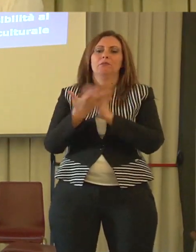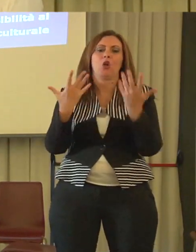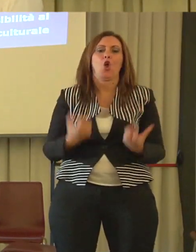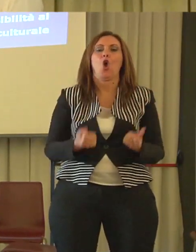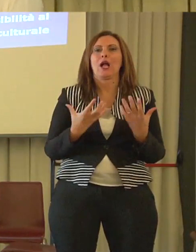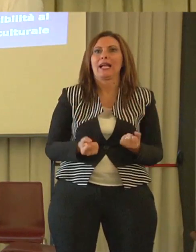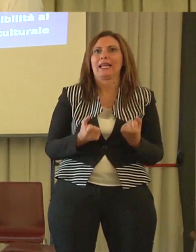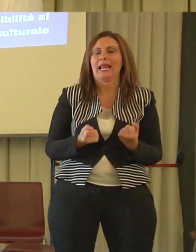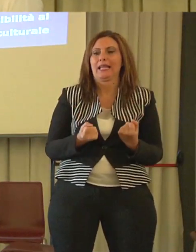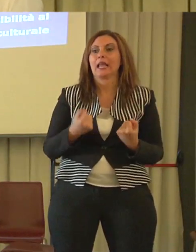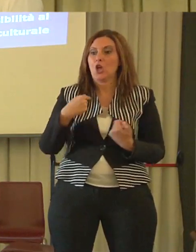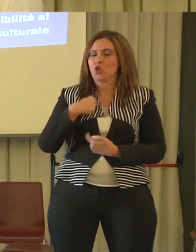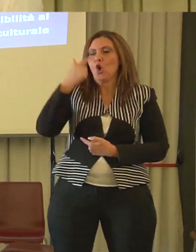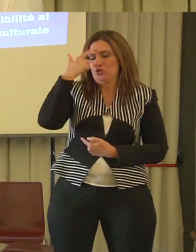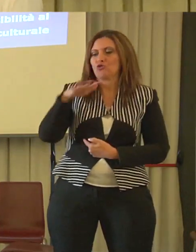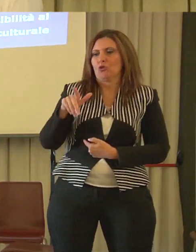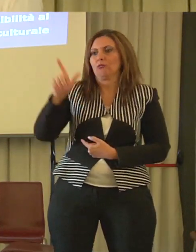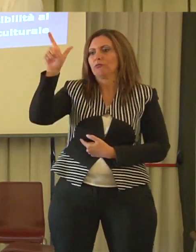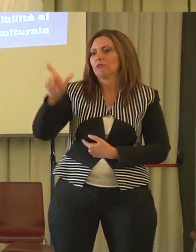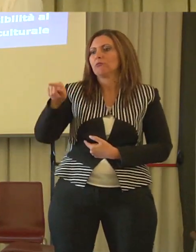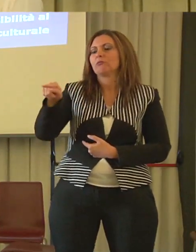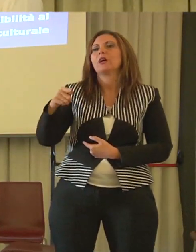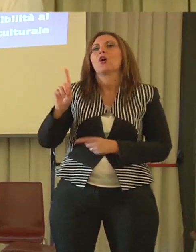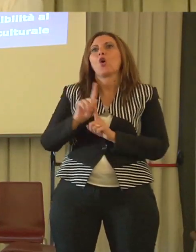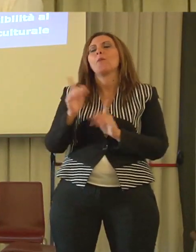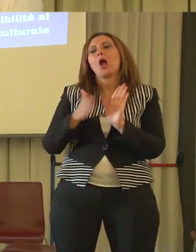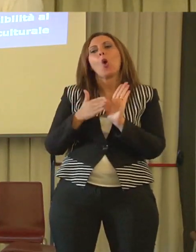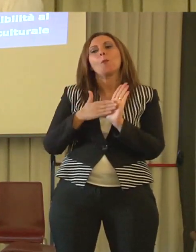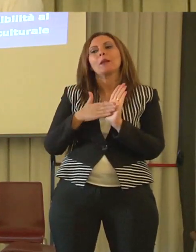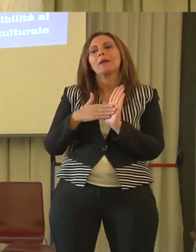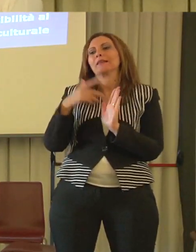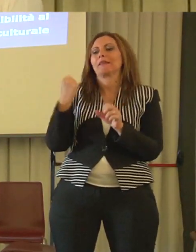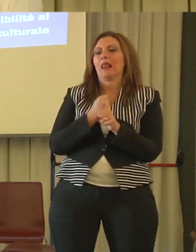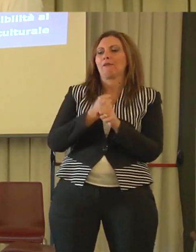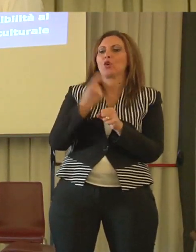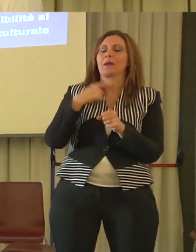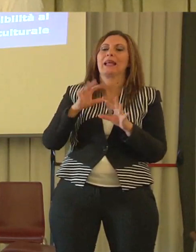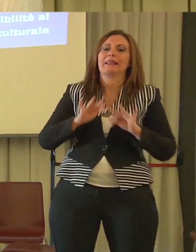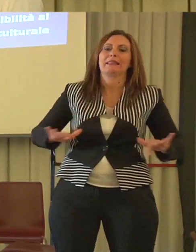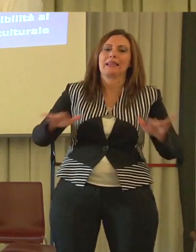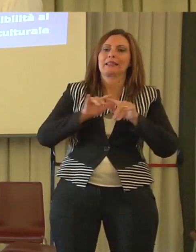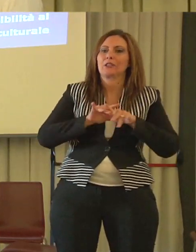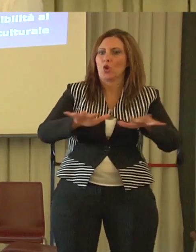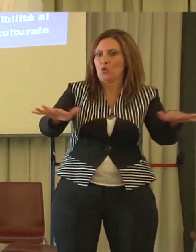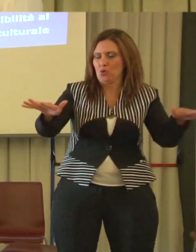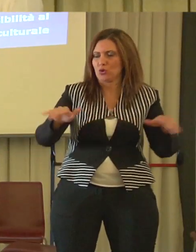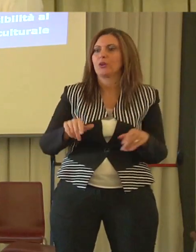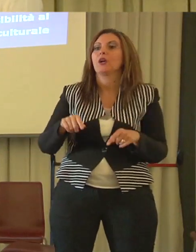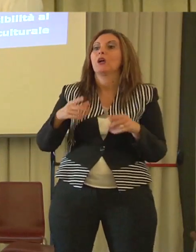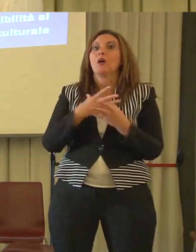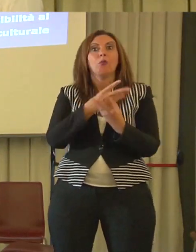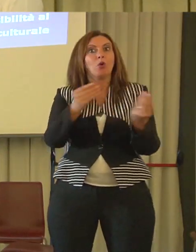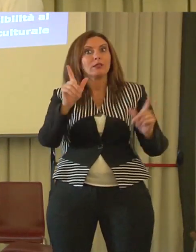cui io so che lei apprezza molto il lavoro che viene fatto a livello territoriale, perché vedete per molti l'Inail è